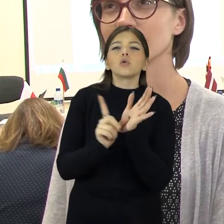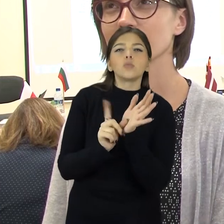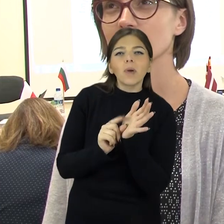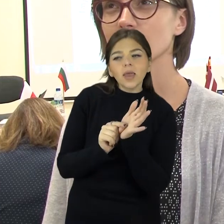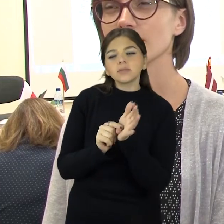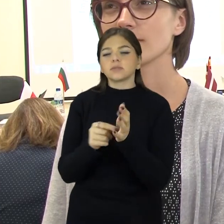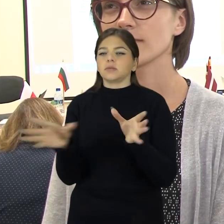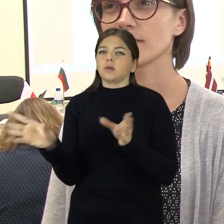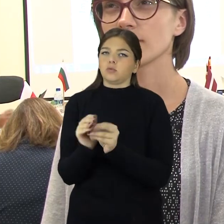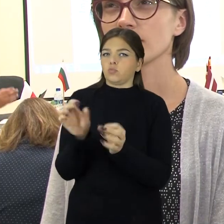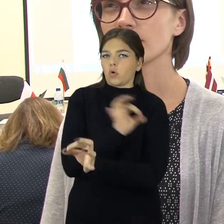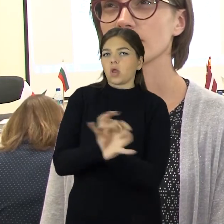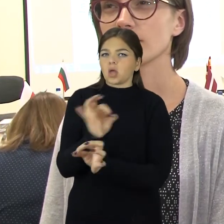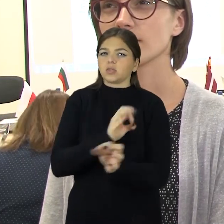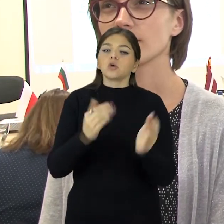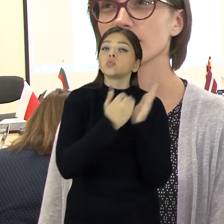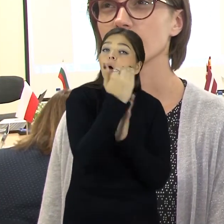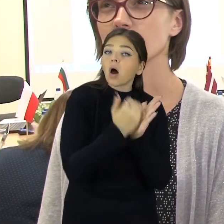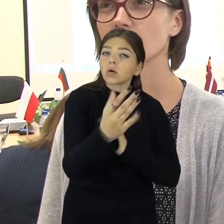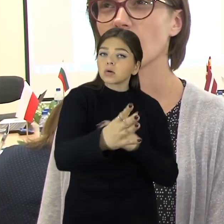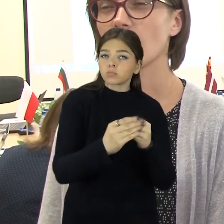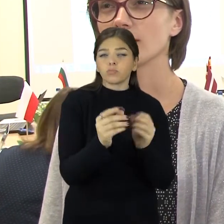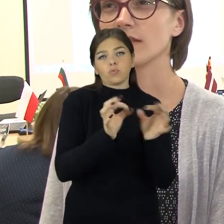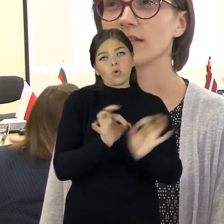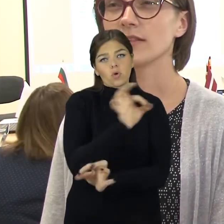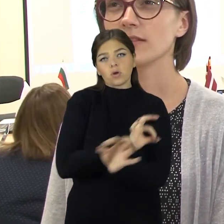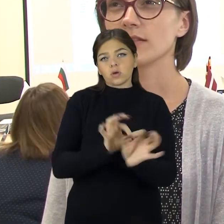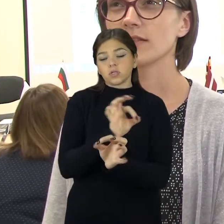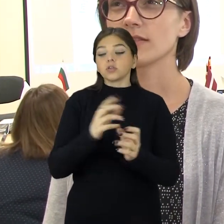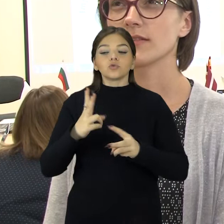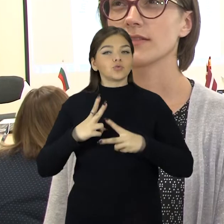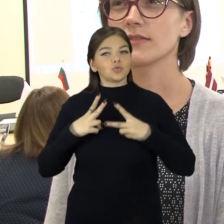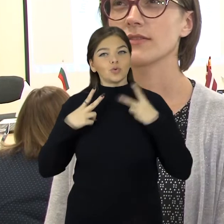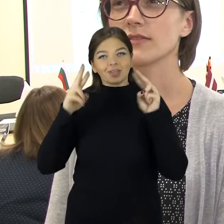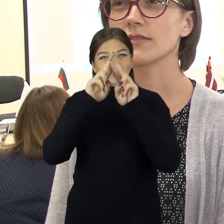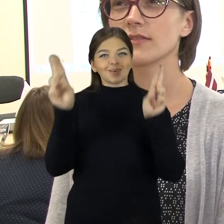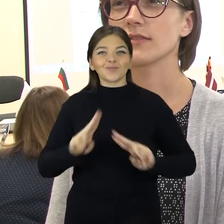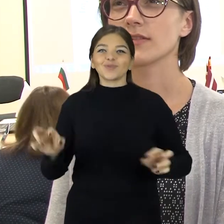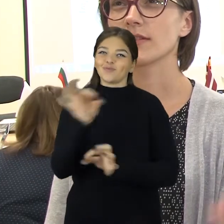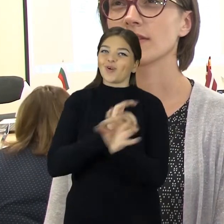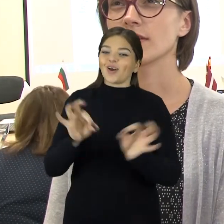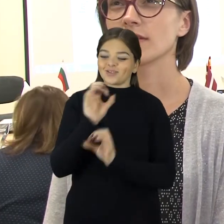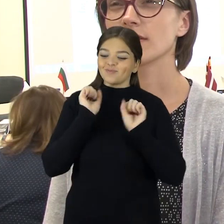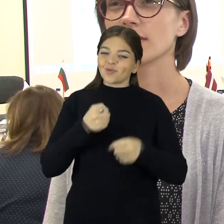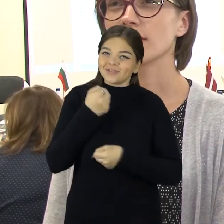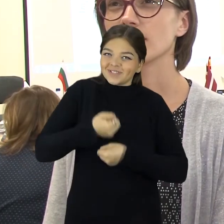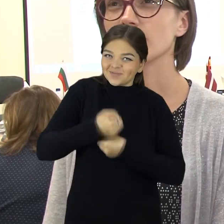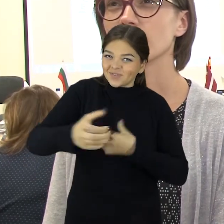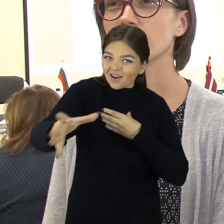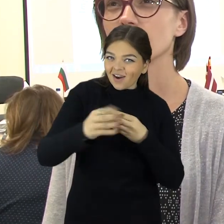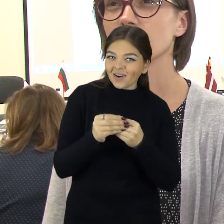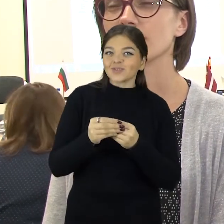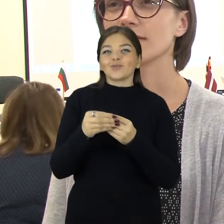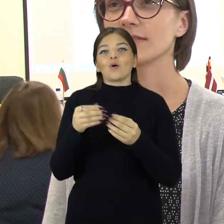seniorais susaugysis. Taip čia labai smagu, kad mes galėm dirbti tarptautinėje projekte ir